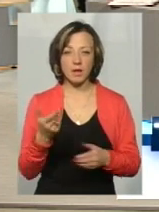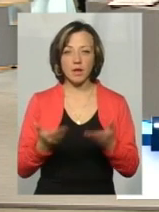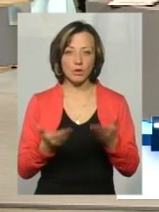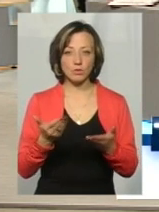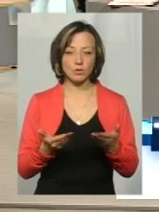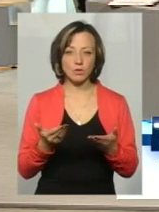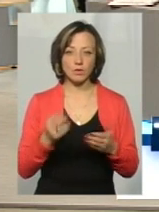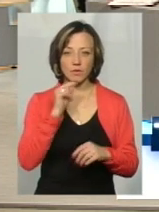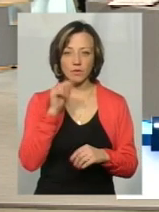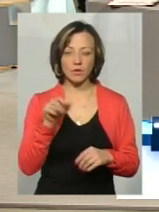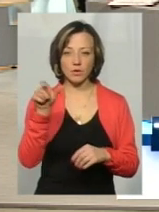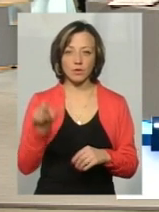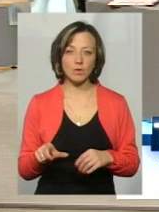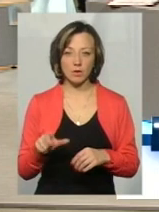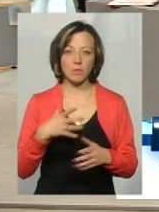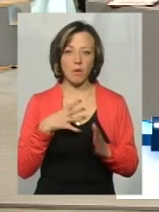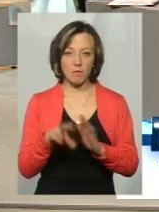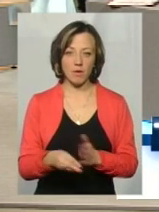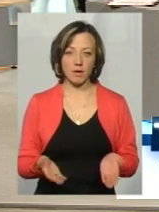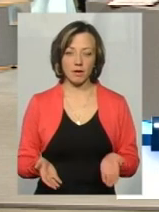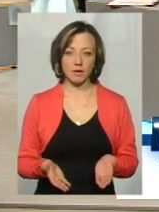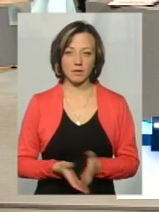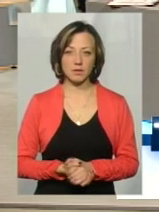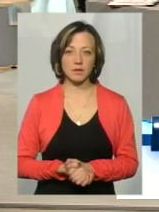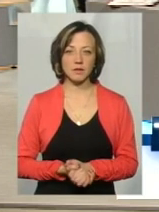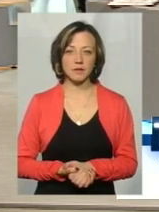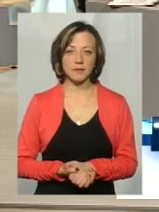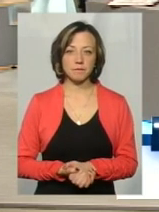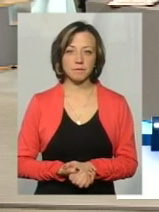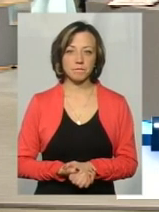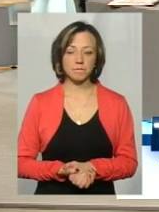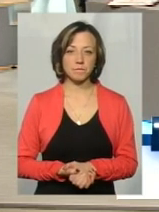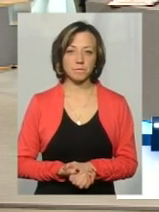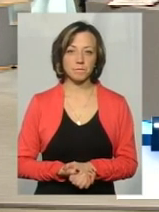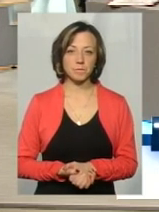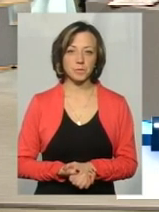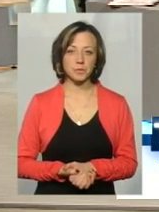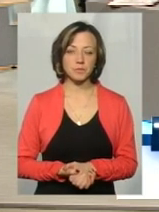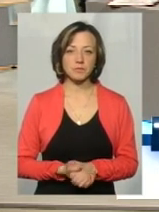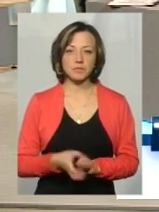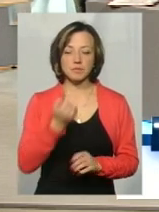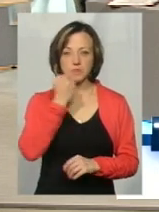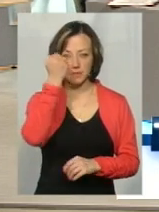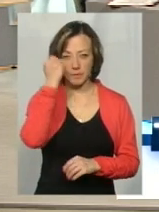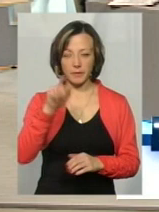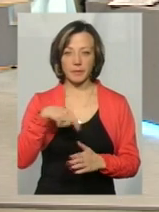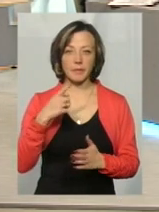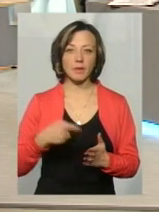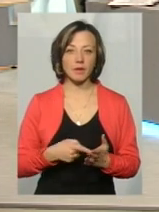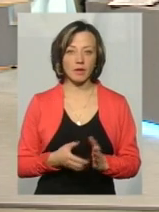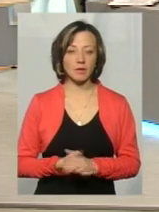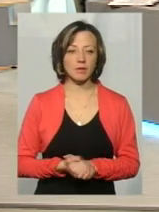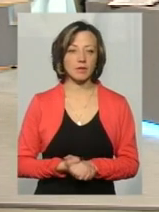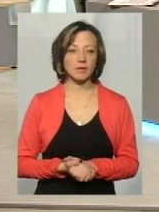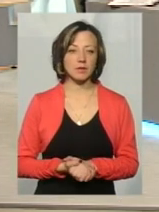виновник ДТП помер. Зарозумію. Дякую за запитання. На цю відповідь можна